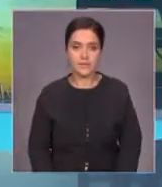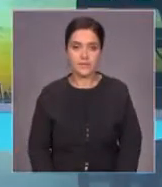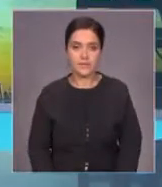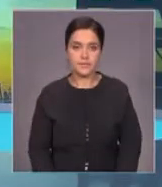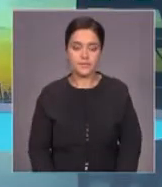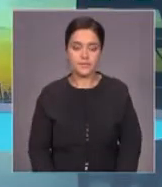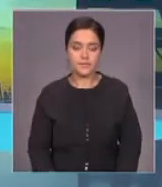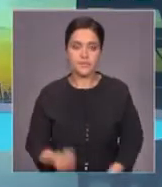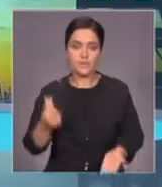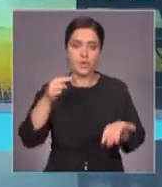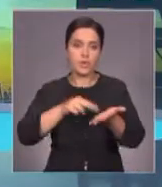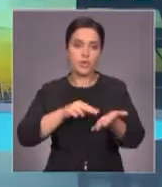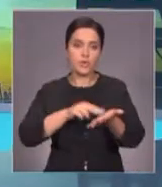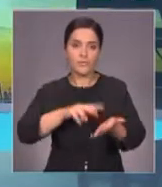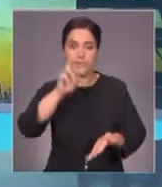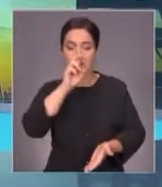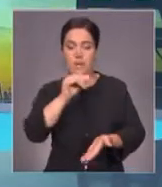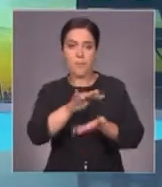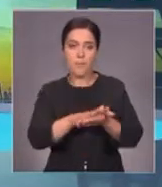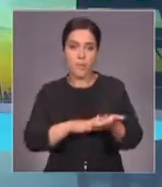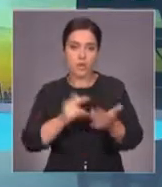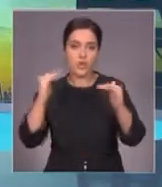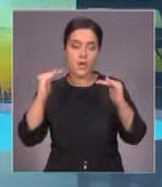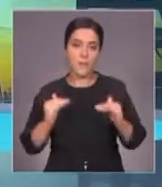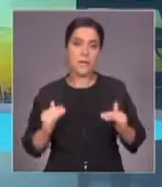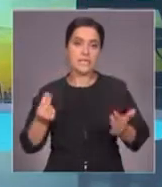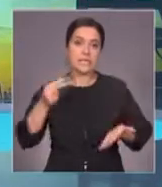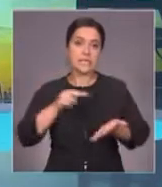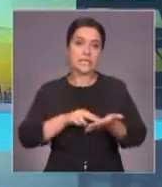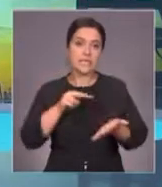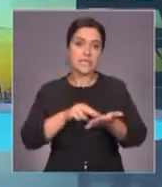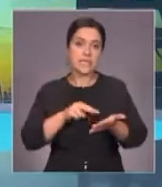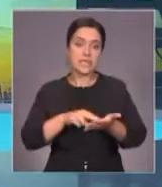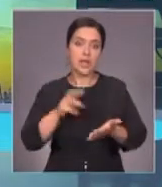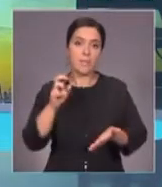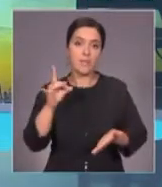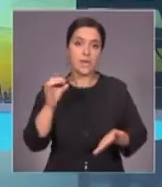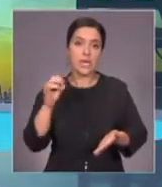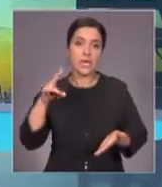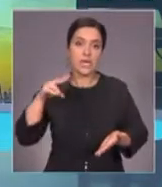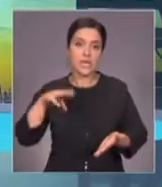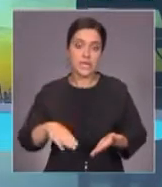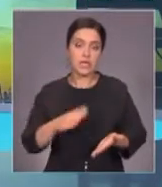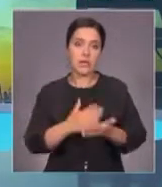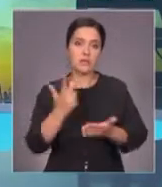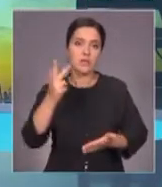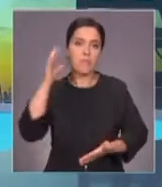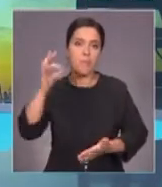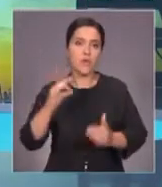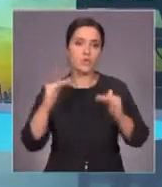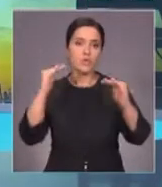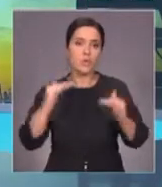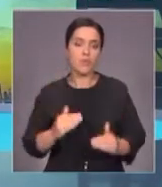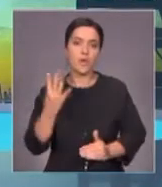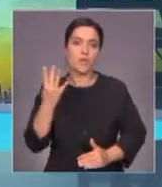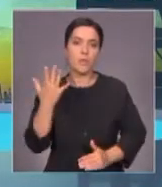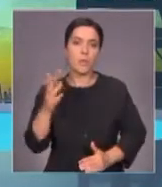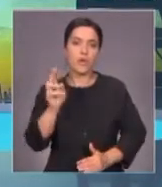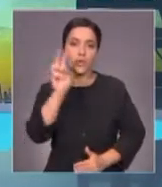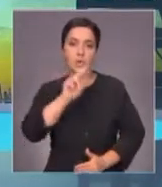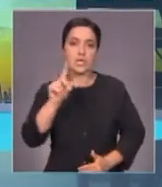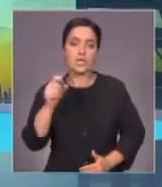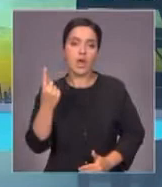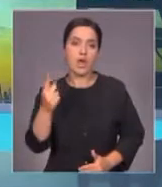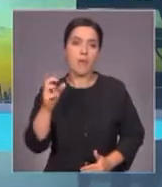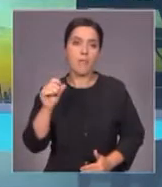Тем временем стоимость нефти продолжает падать. Цена октябрьского фьючерса Brent упала более чем на 3% до чуть более 45